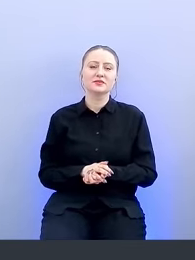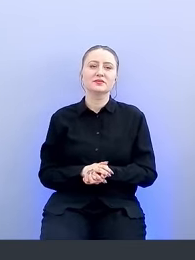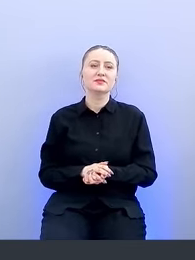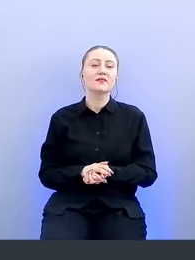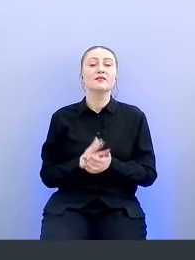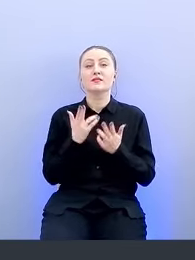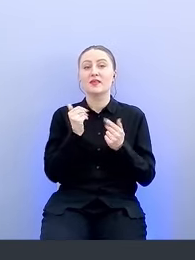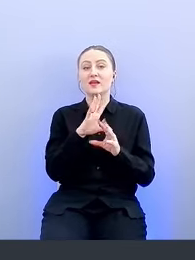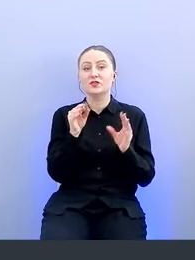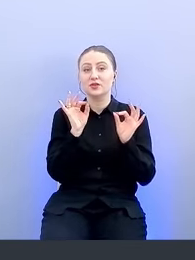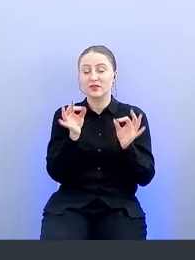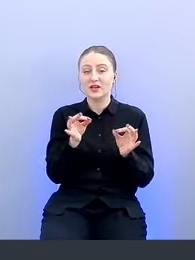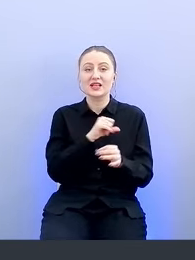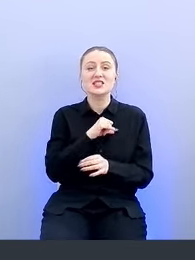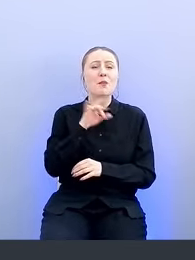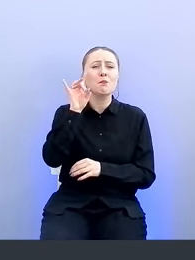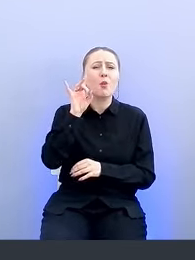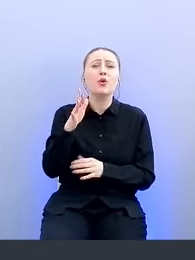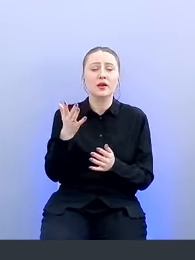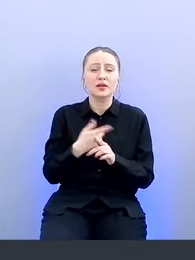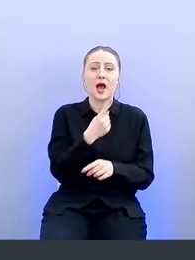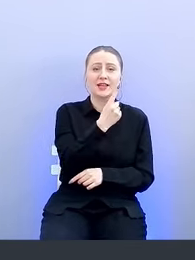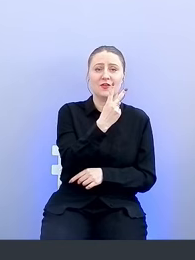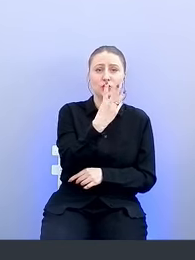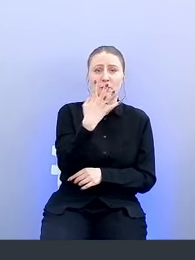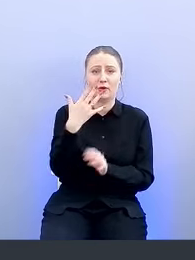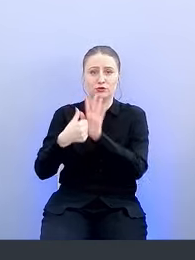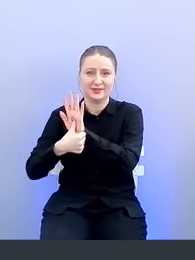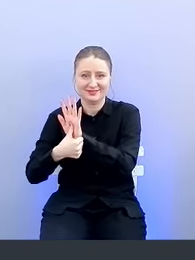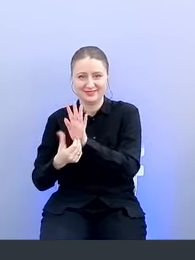да, все верно. Самый популярный — 1,2,3,4,5,6.